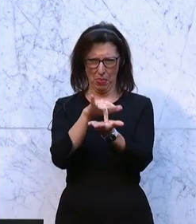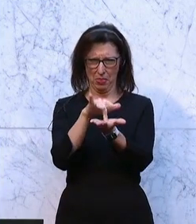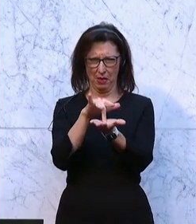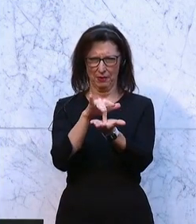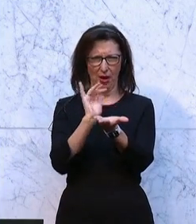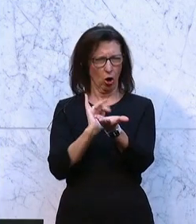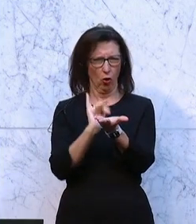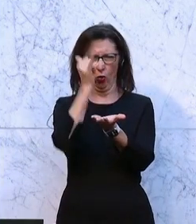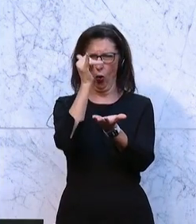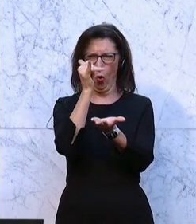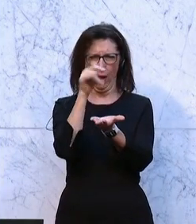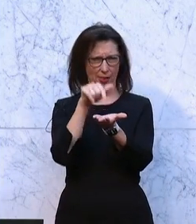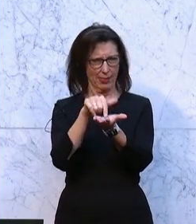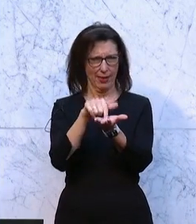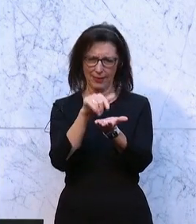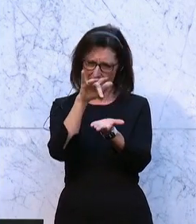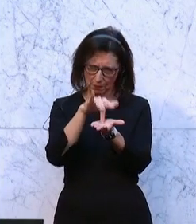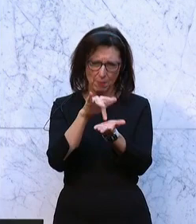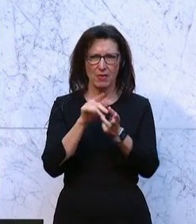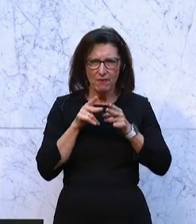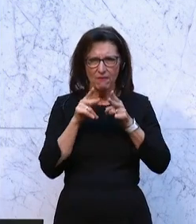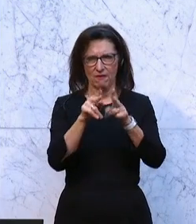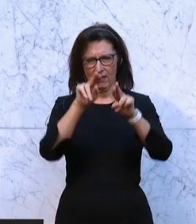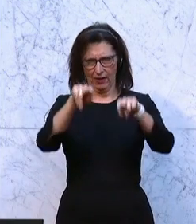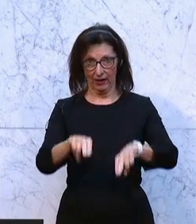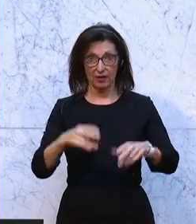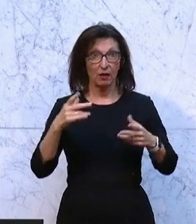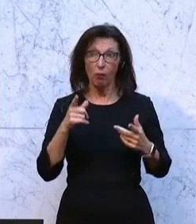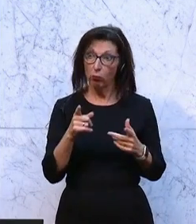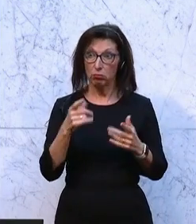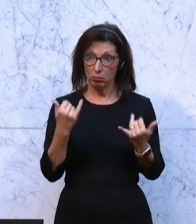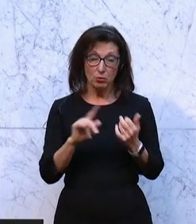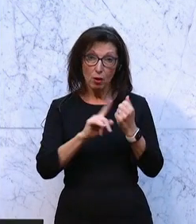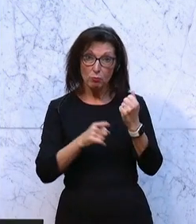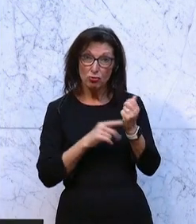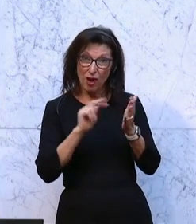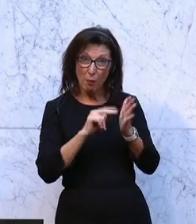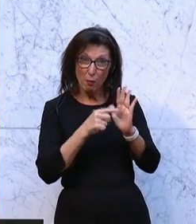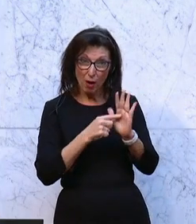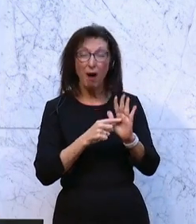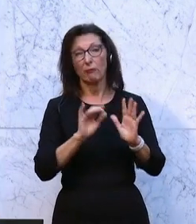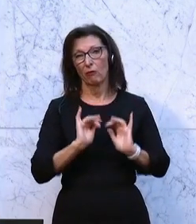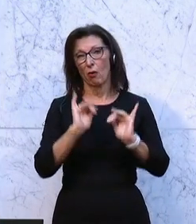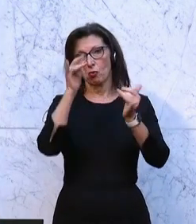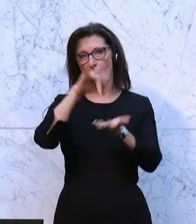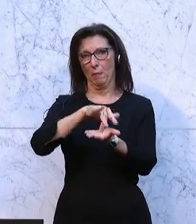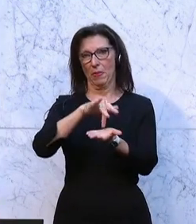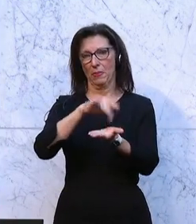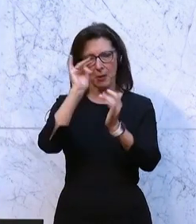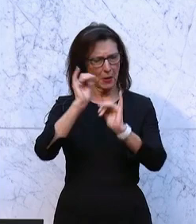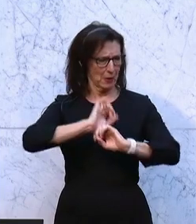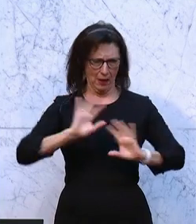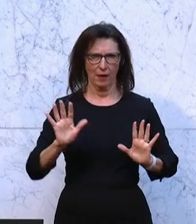Weg ist und die goldene Mitte wird mit diesem Budget auch ganz klar dargelegt. Und meine sehr geehrten Damen und Herren,